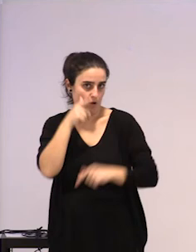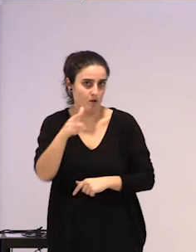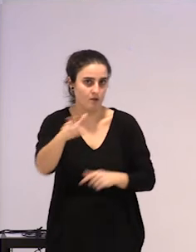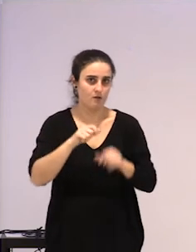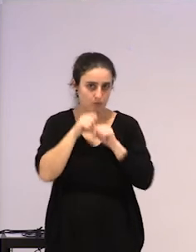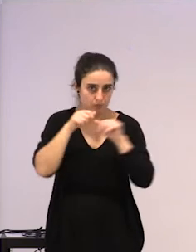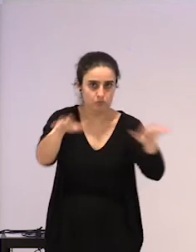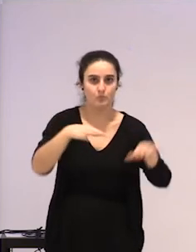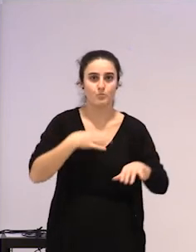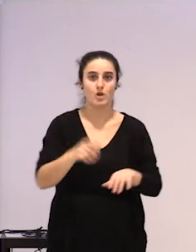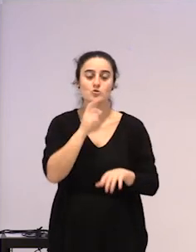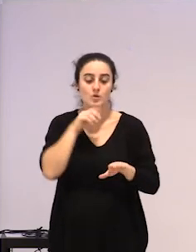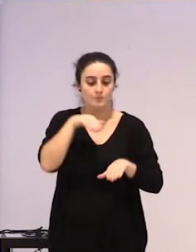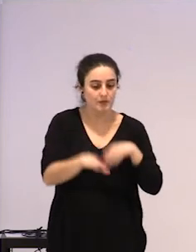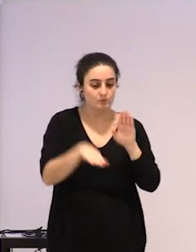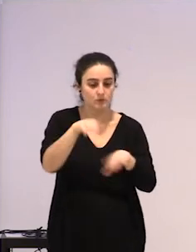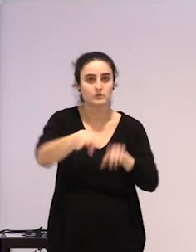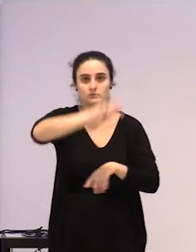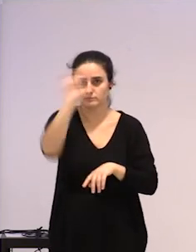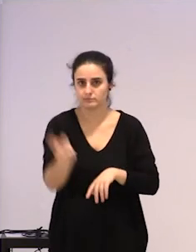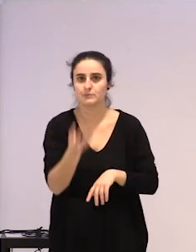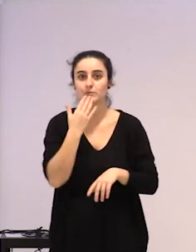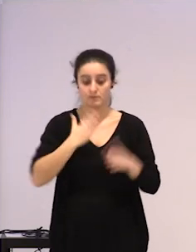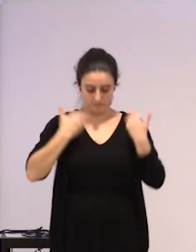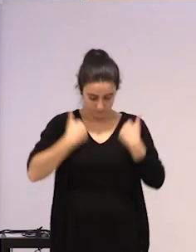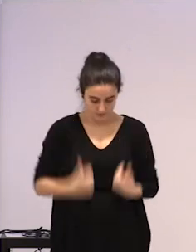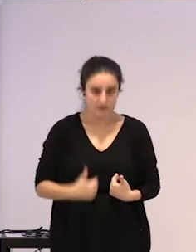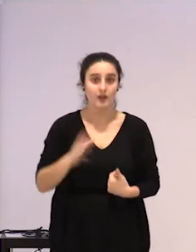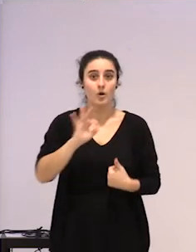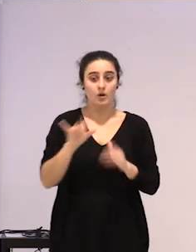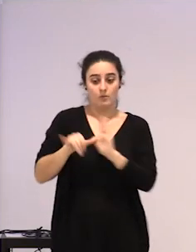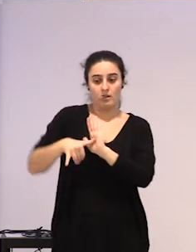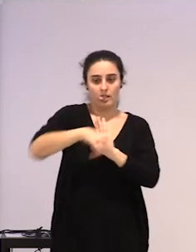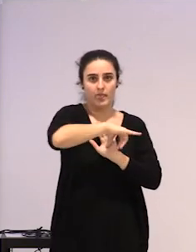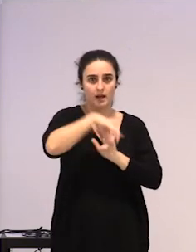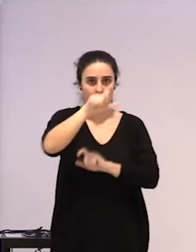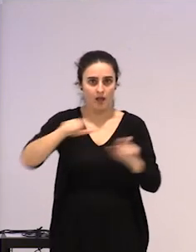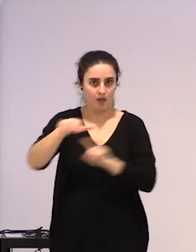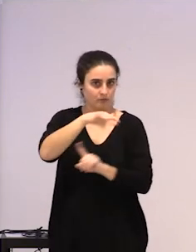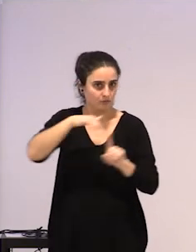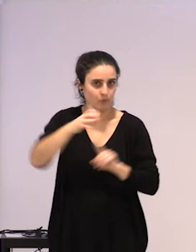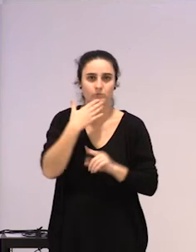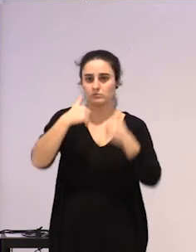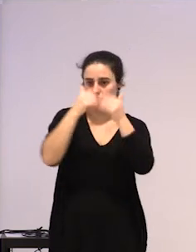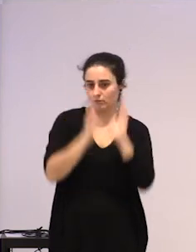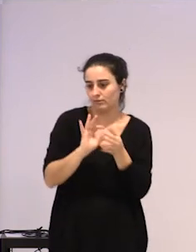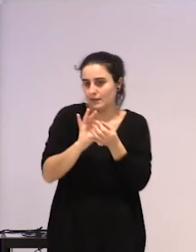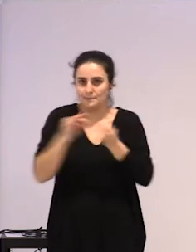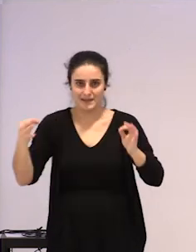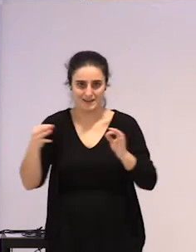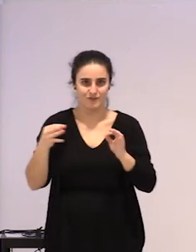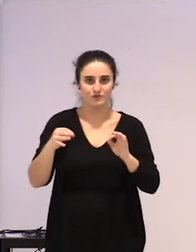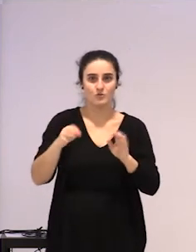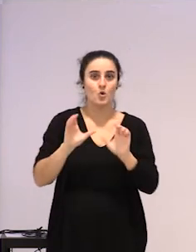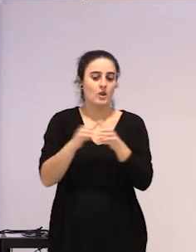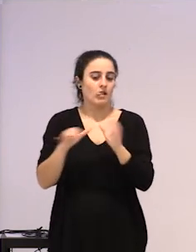ditu zo, bapauzu ezberdina norbera, ondoren dator, norberaren inguru urbila, ba, etxekoak, lagunak, gertuko